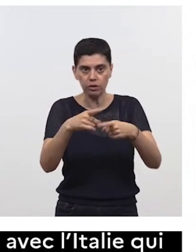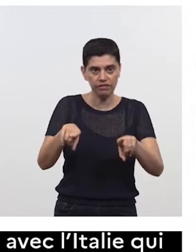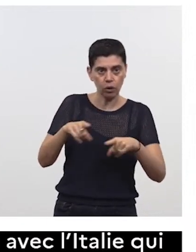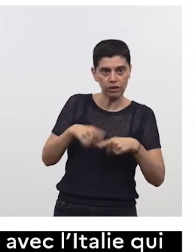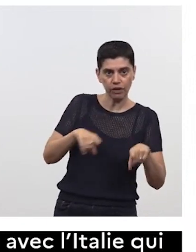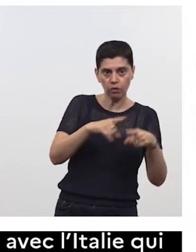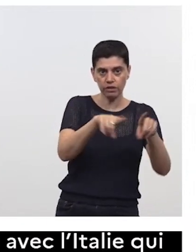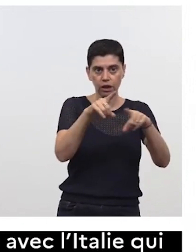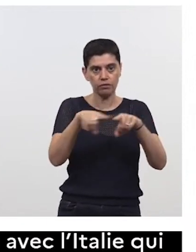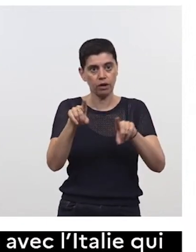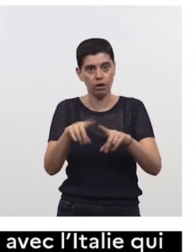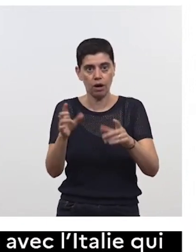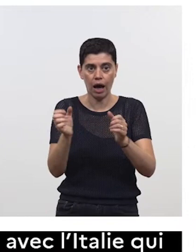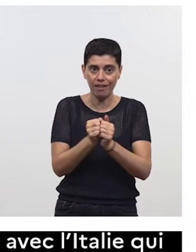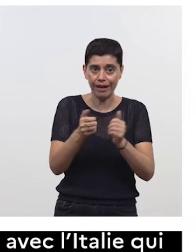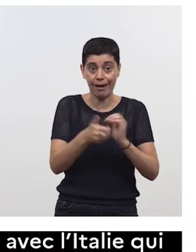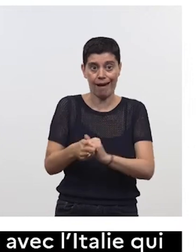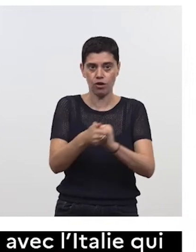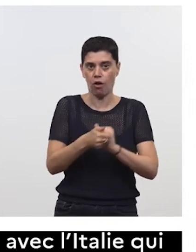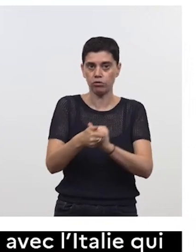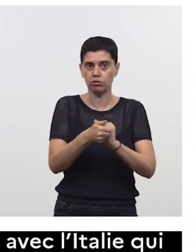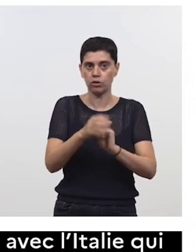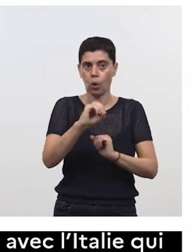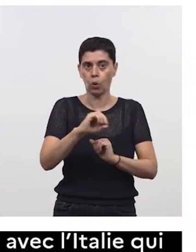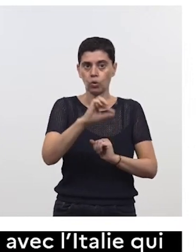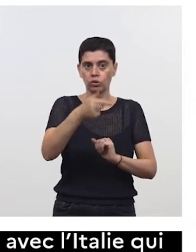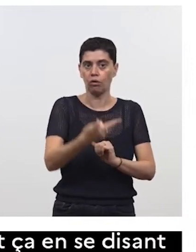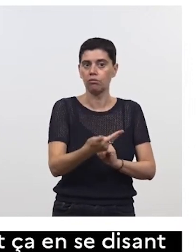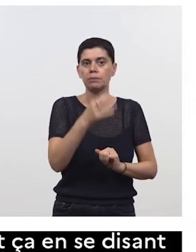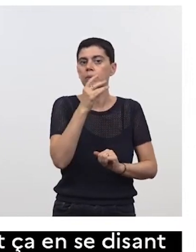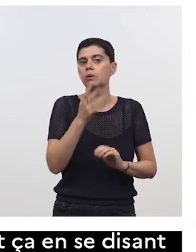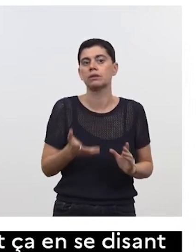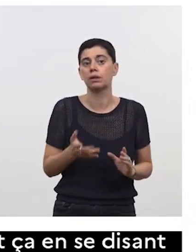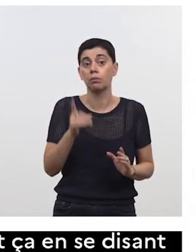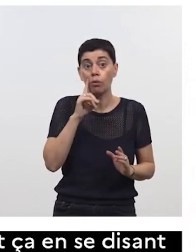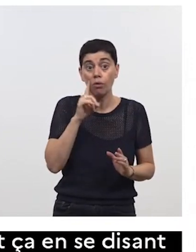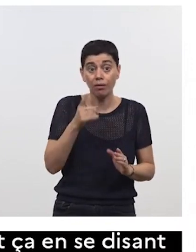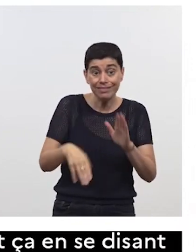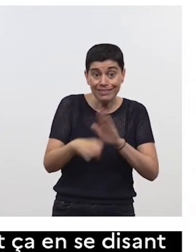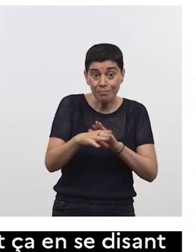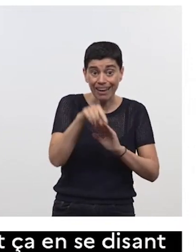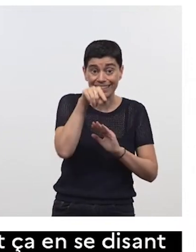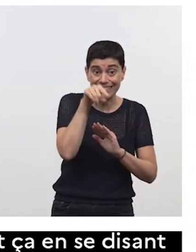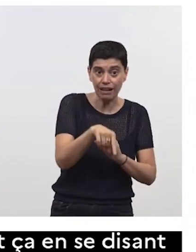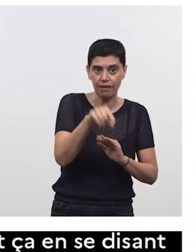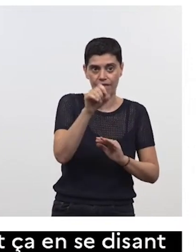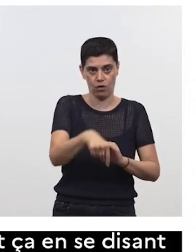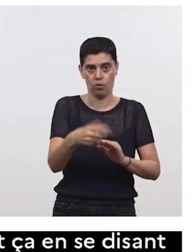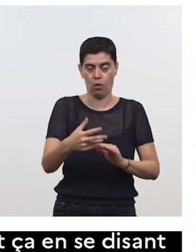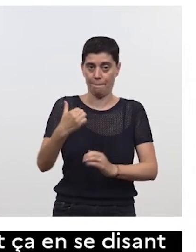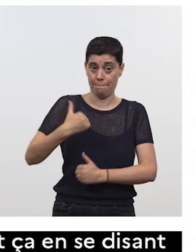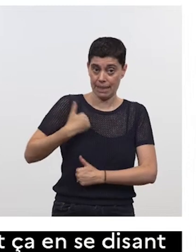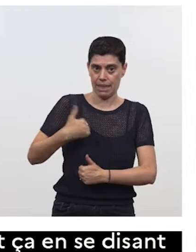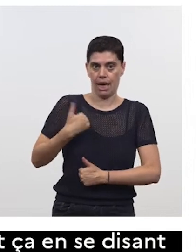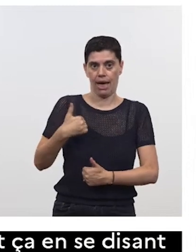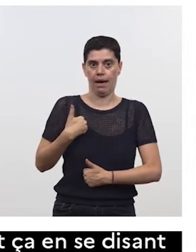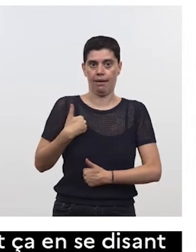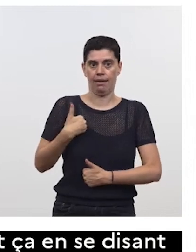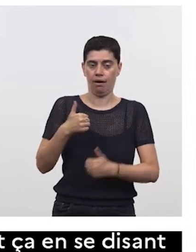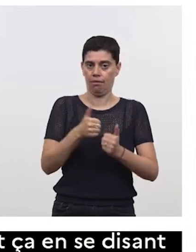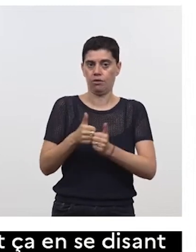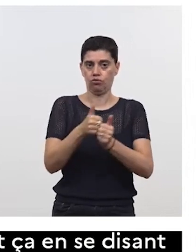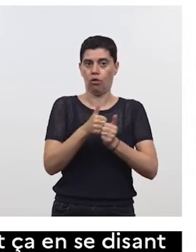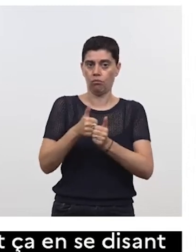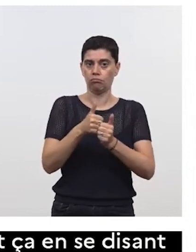comme la nôtre pour le coup ce n'est pas possible parce que c'était la promesse initiale justement de l'alliance que d'avoir des capacités militaires qui soient parfois